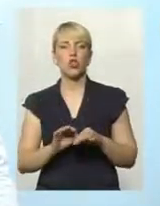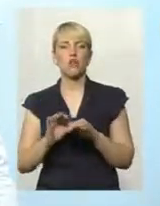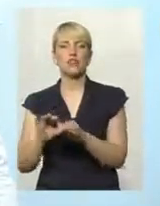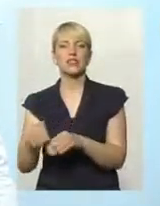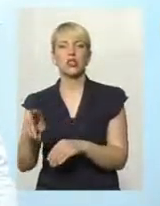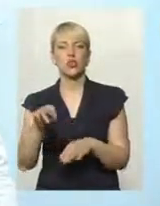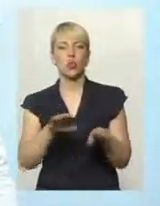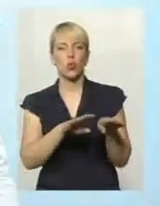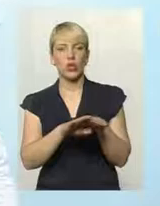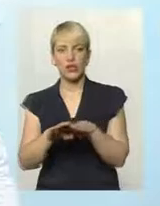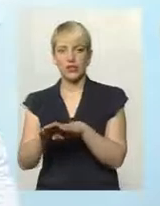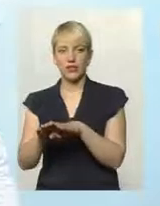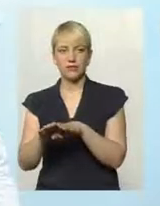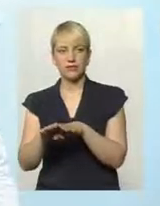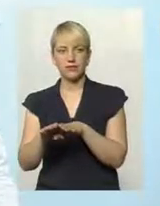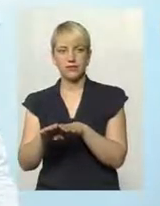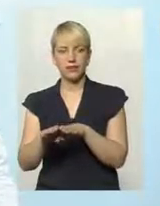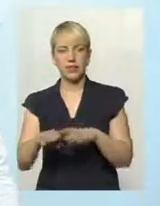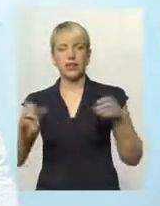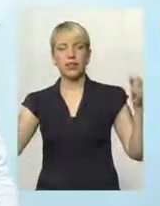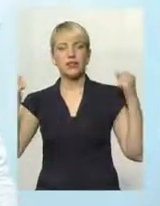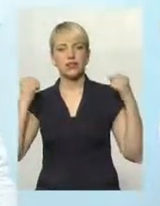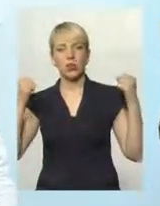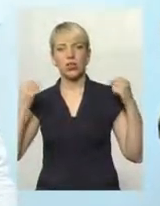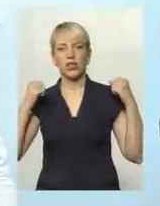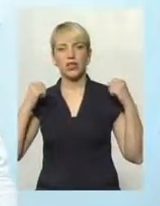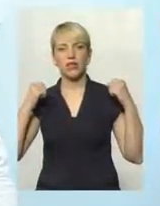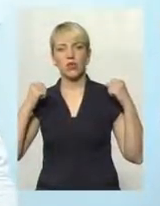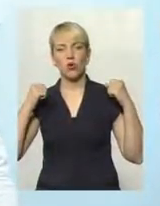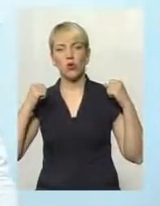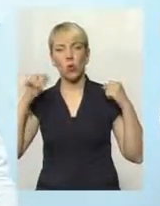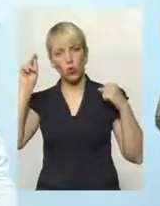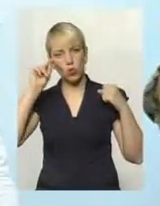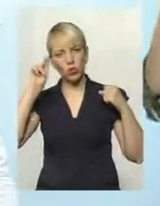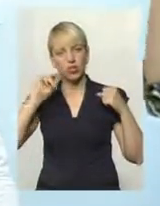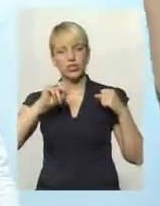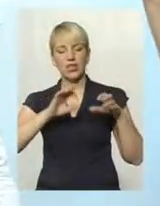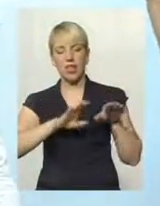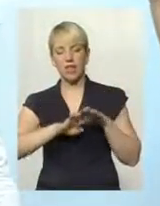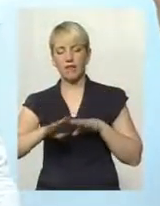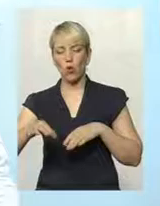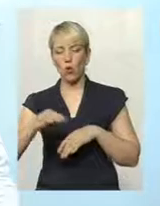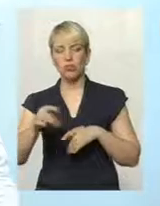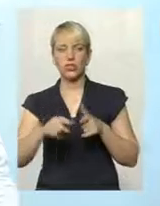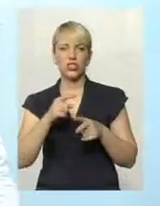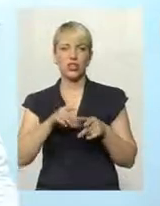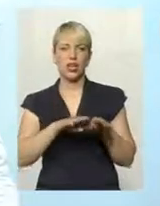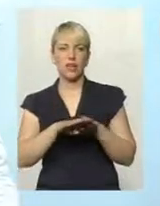спортивного училища на рівні області чи на рівні Києва